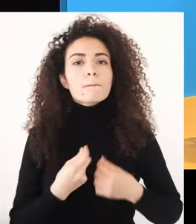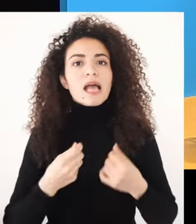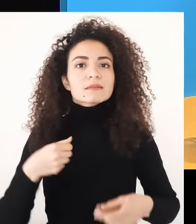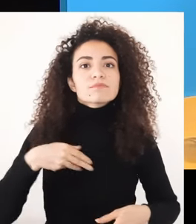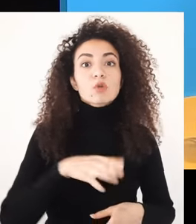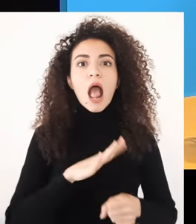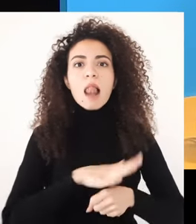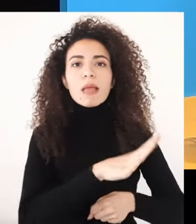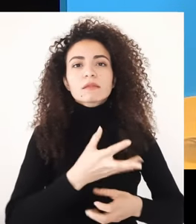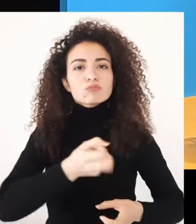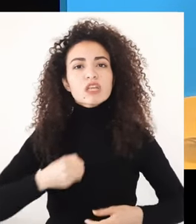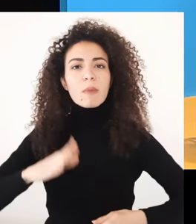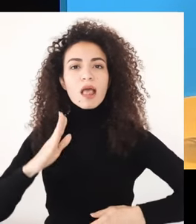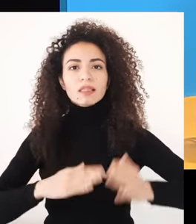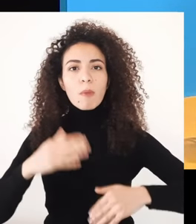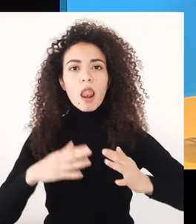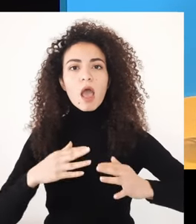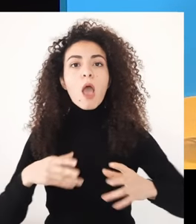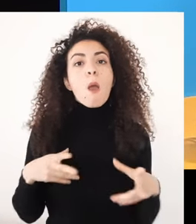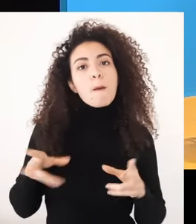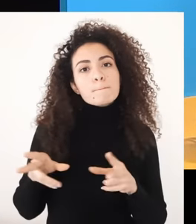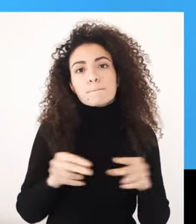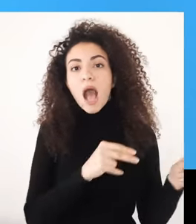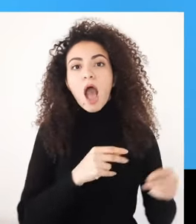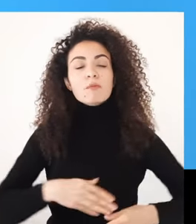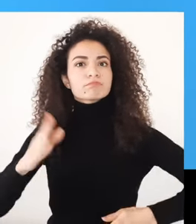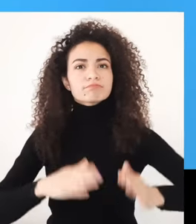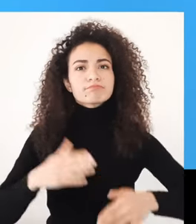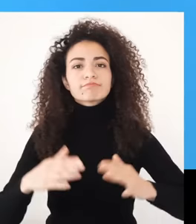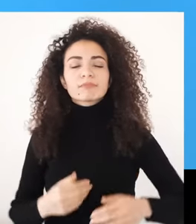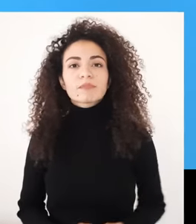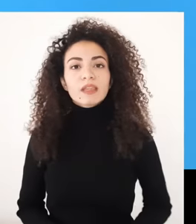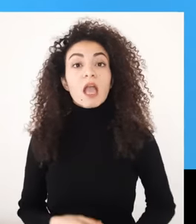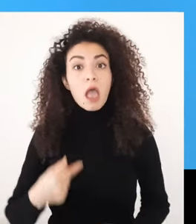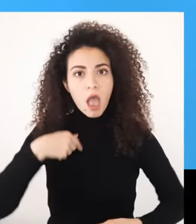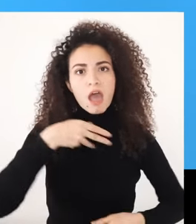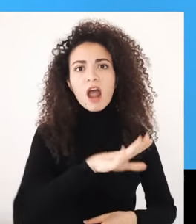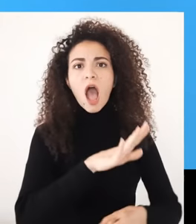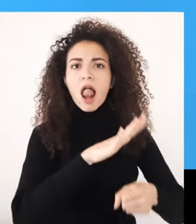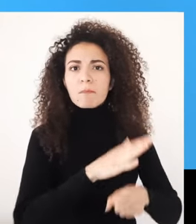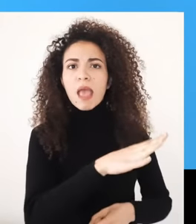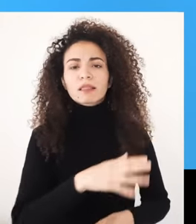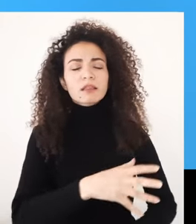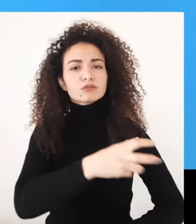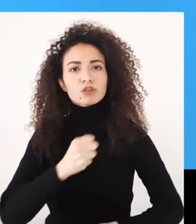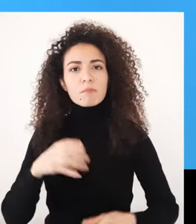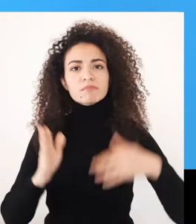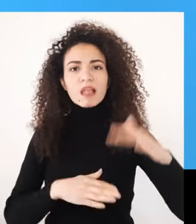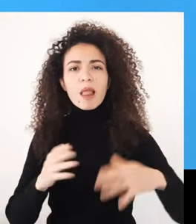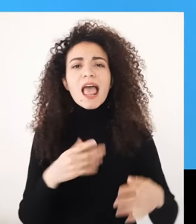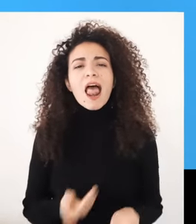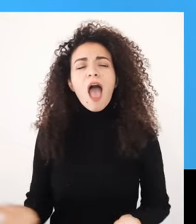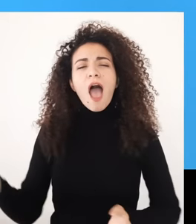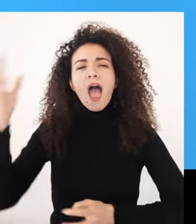لبيته لإحضار آلة الطبل والمشاركة بالاحتفال وهيك صار واستمروا بالاحتفال لطلوع الضو على